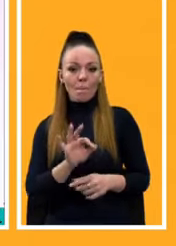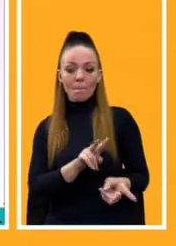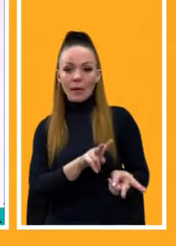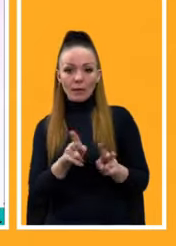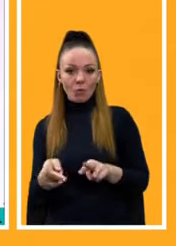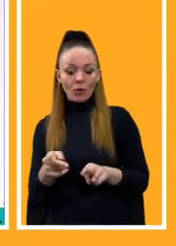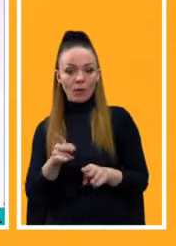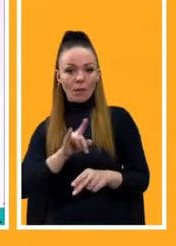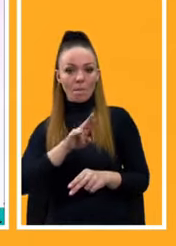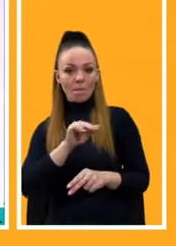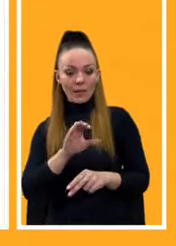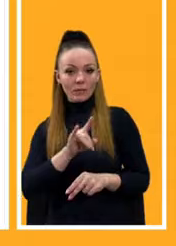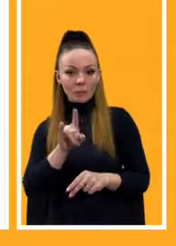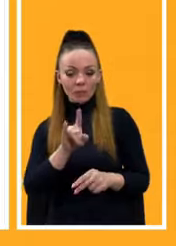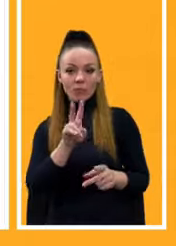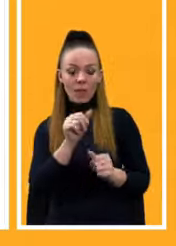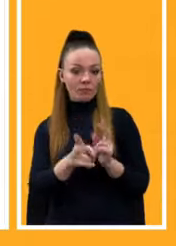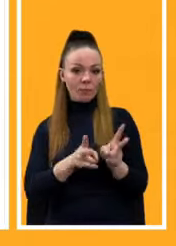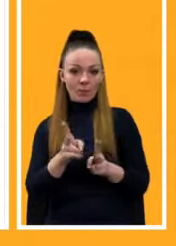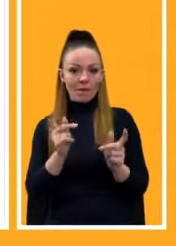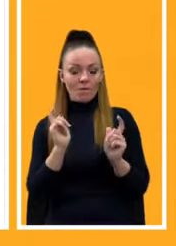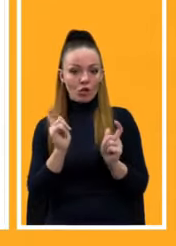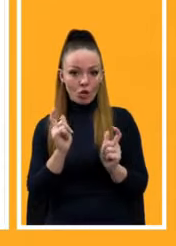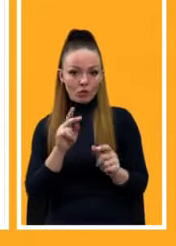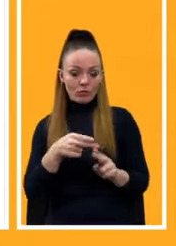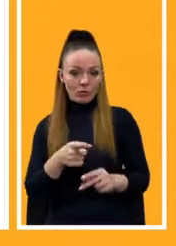пасажирських літаків на вантажні літаки, на це є великий попит,